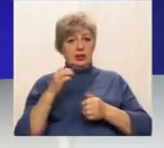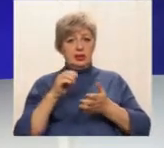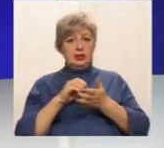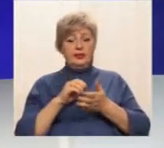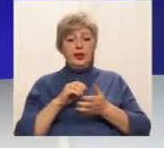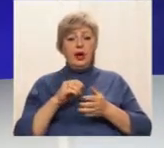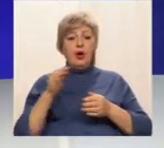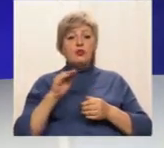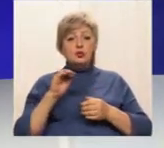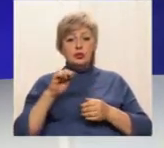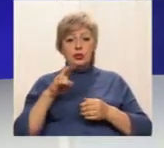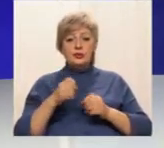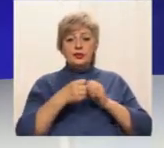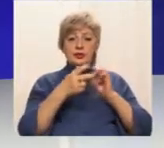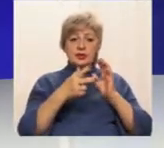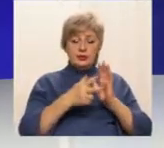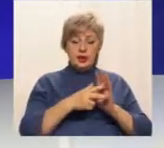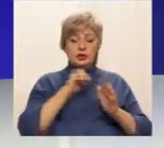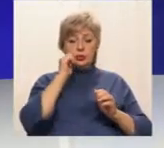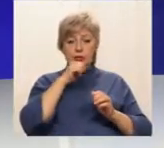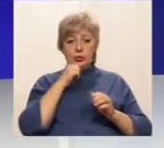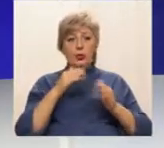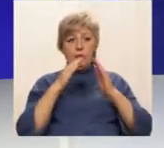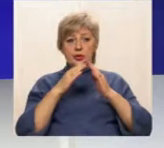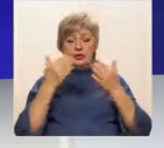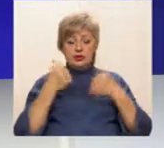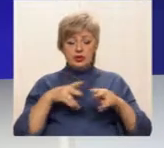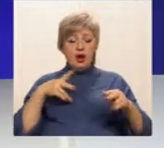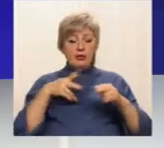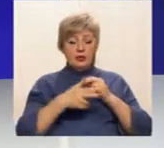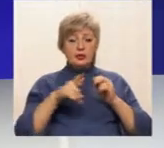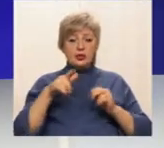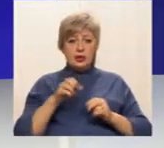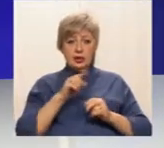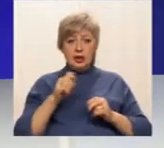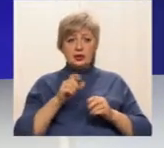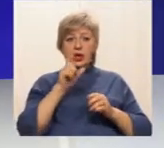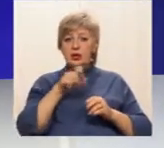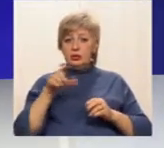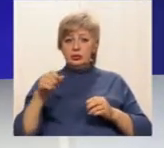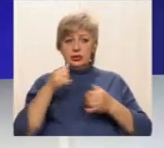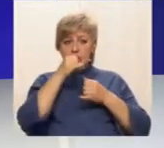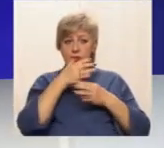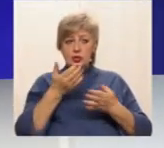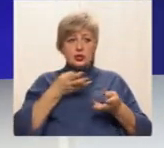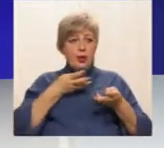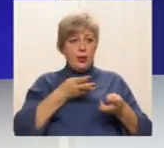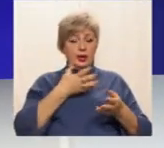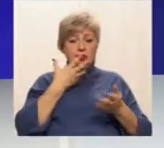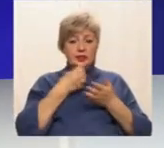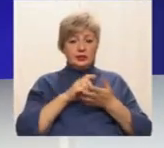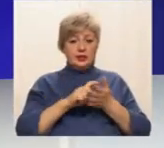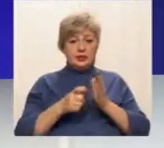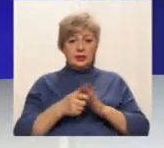жовтні 2018-го в будівлі вже відключили газ. Мешканці більше не можуть опалювати власні оселі. Світло